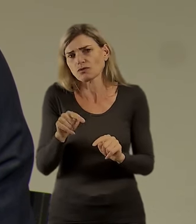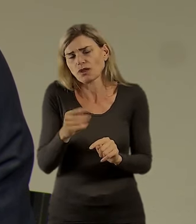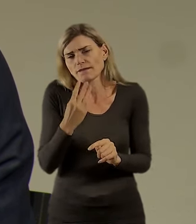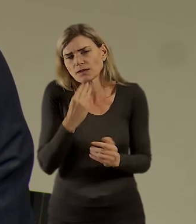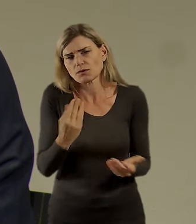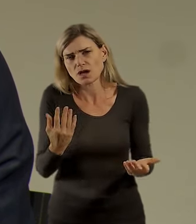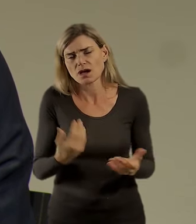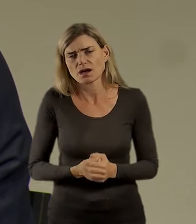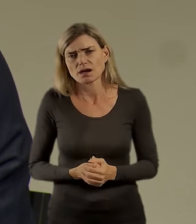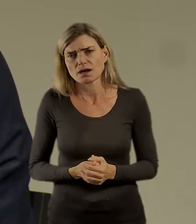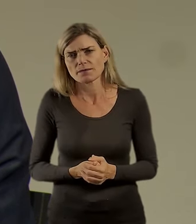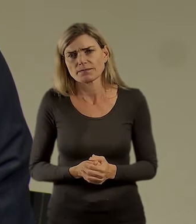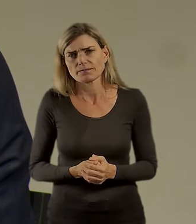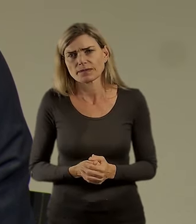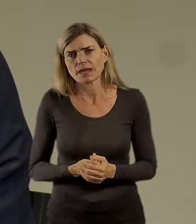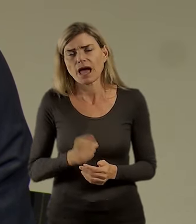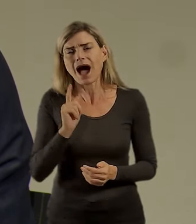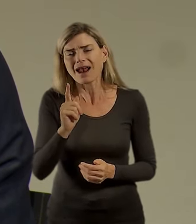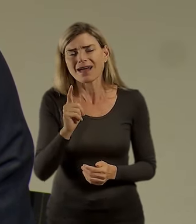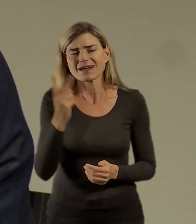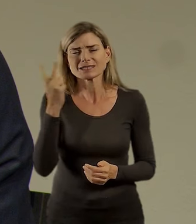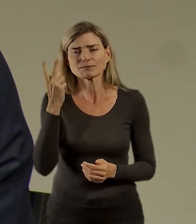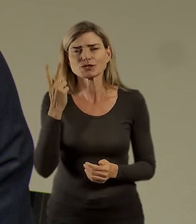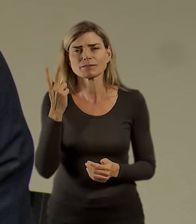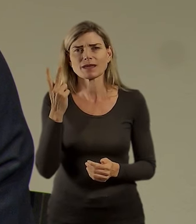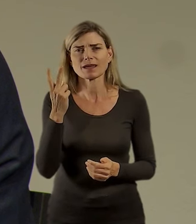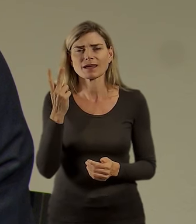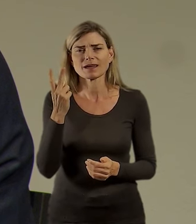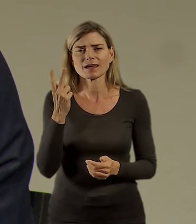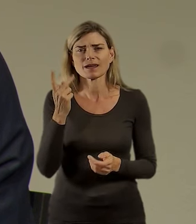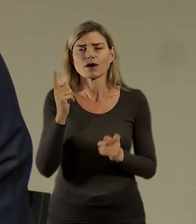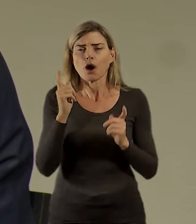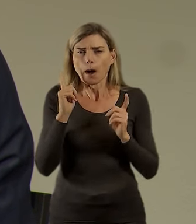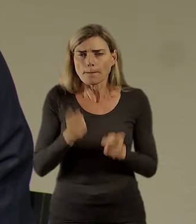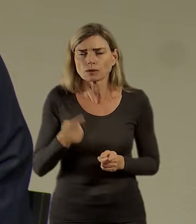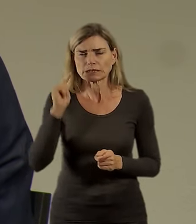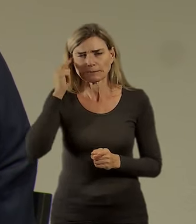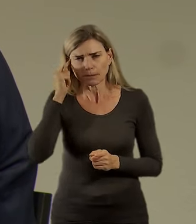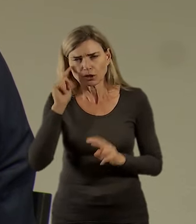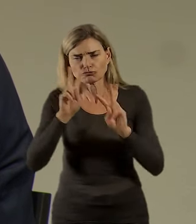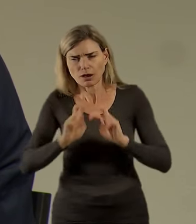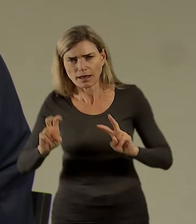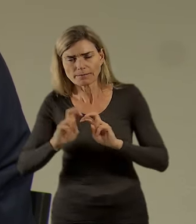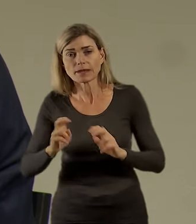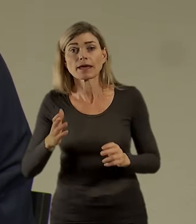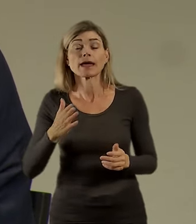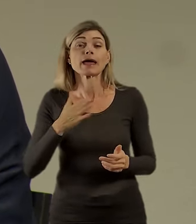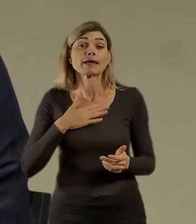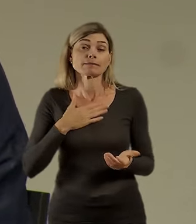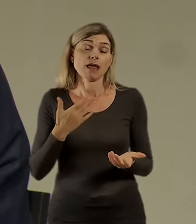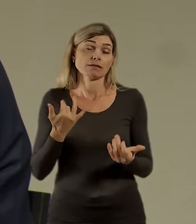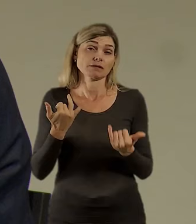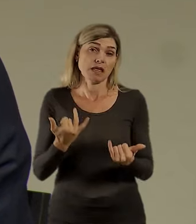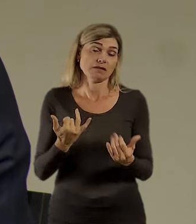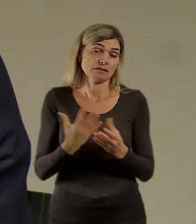A je to něco, nad čem musíme přemýšlet a pracovat. Náš příspěvek je, když teď